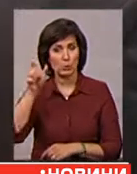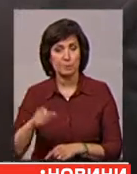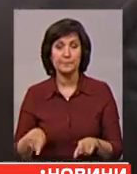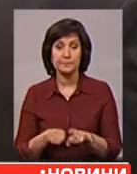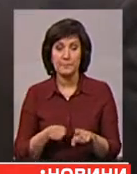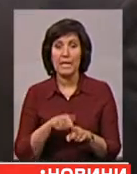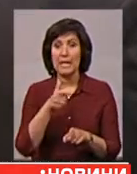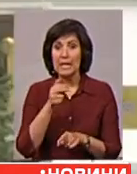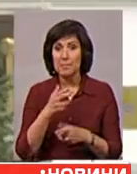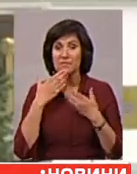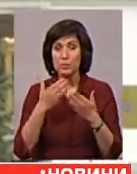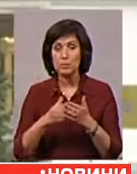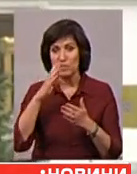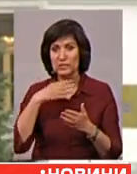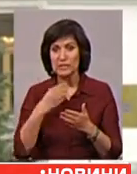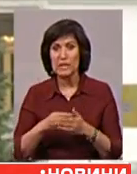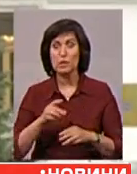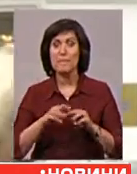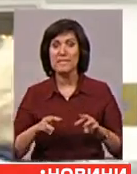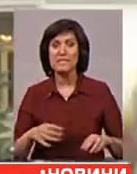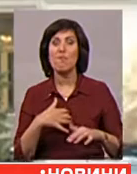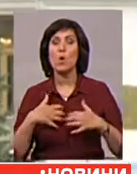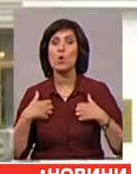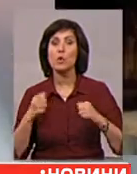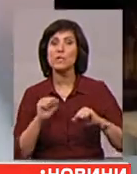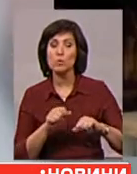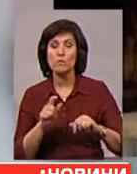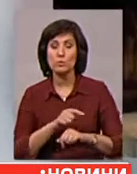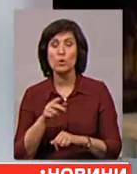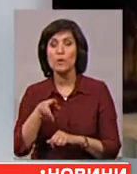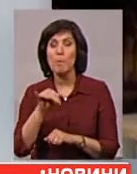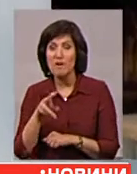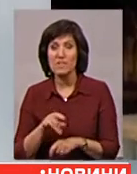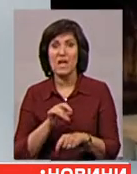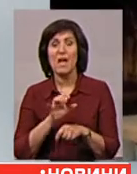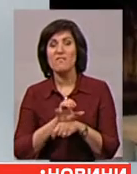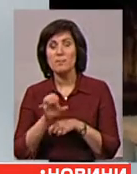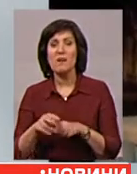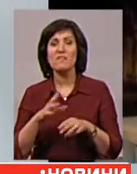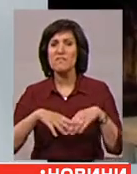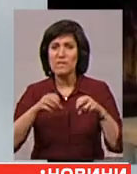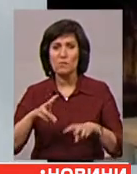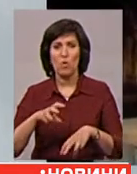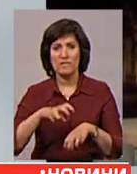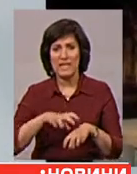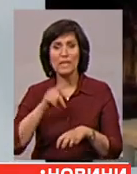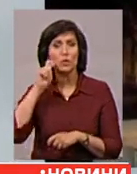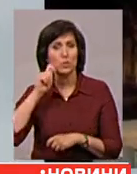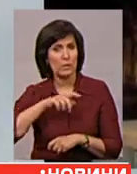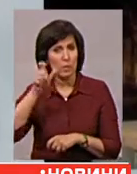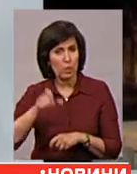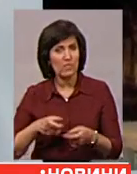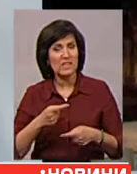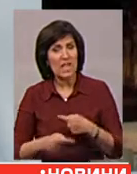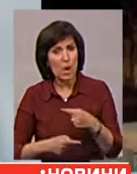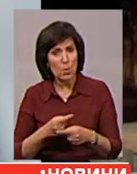Також Ігор Гриб звернувся до Вітчизняного міністерства охорони здоров'я, щоб до Павла в СІЗО відправили кваліфікованого лікаря з України. Хлопець від